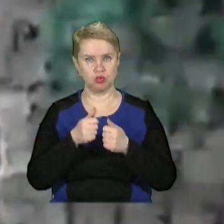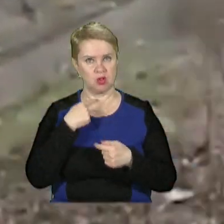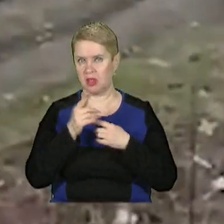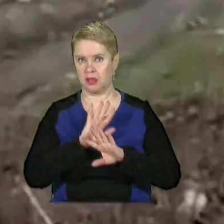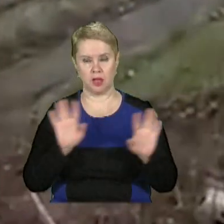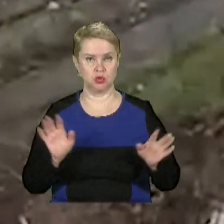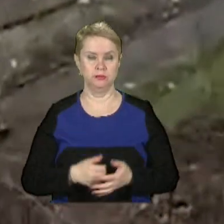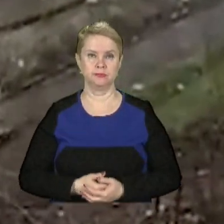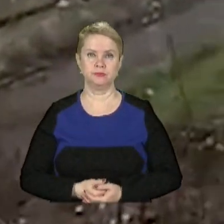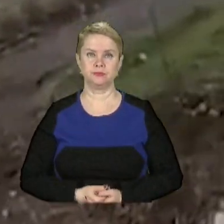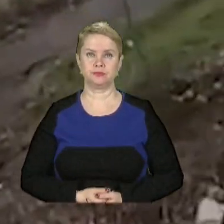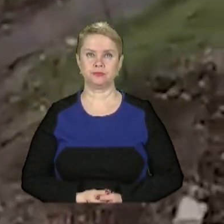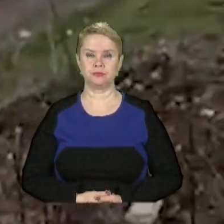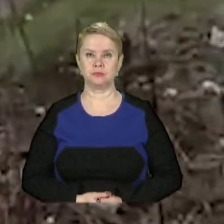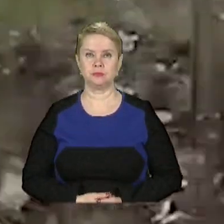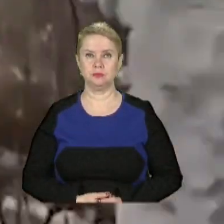йдеться.